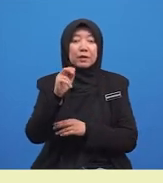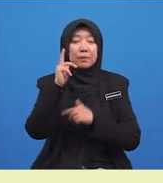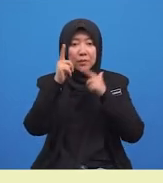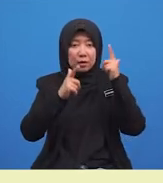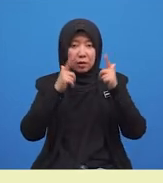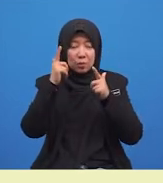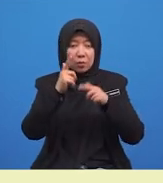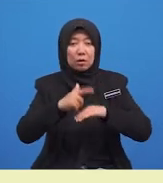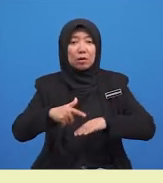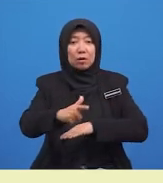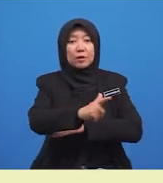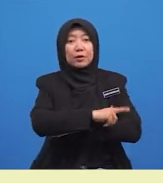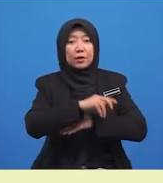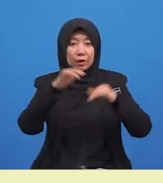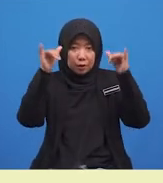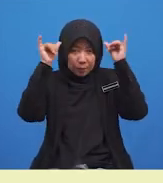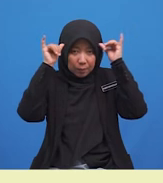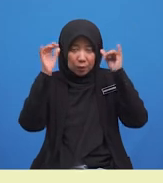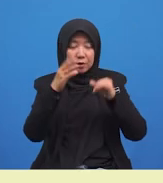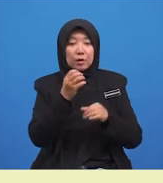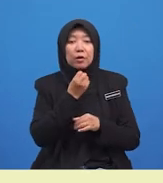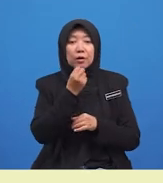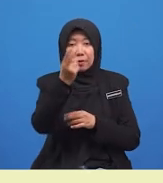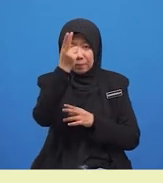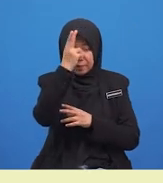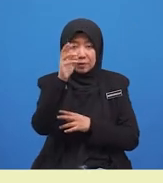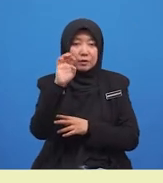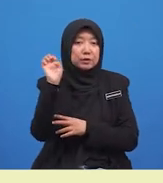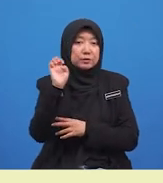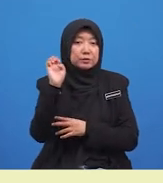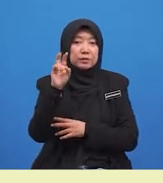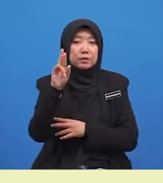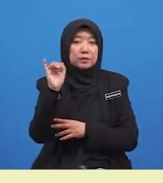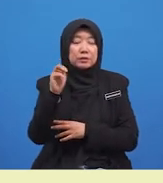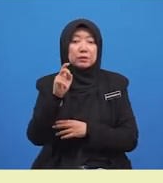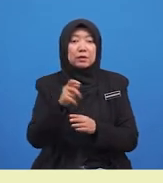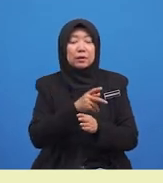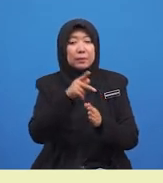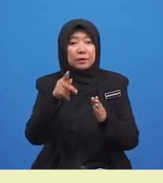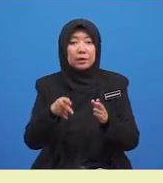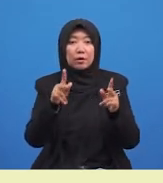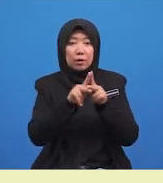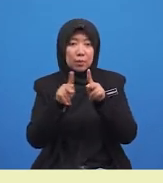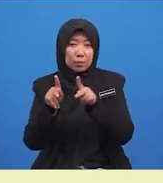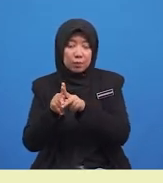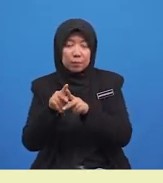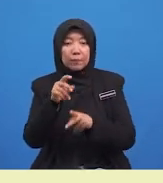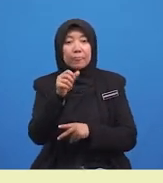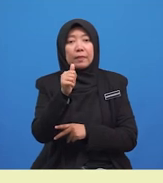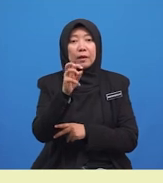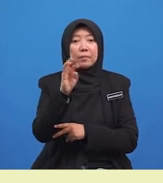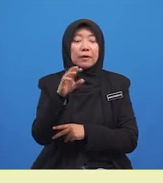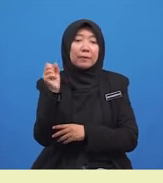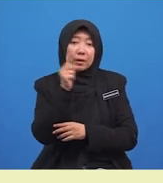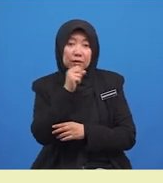lembu dan kambing Encik Rajan yang terletak di pinggir kampung. Amir menyanyi